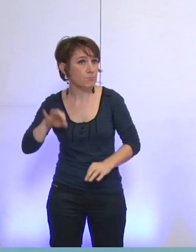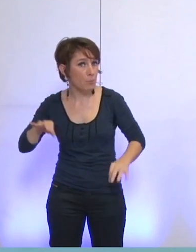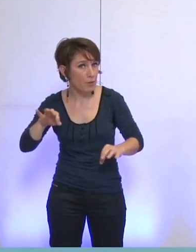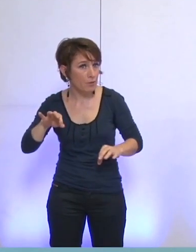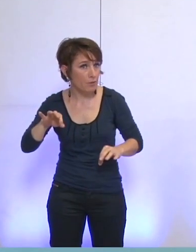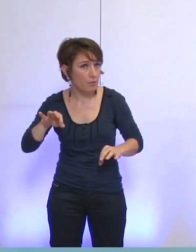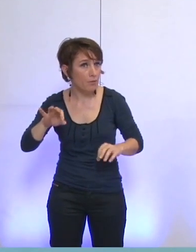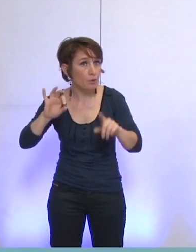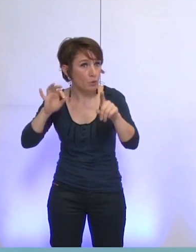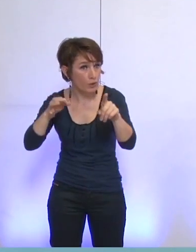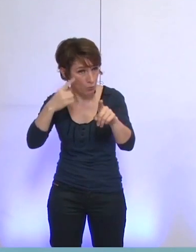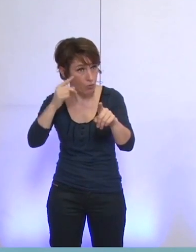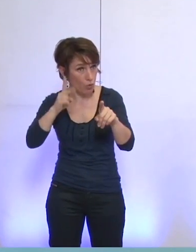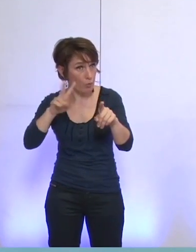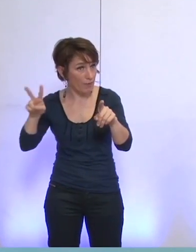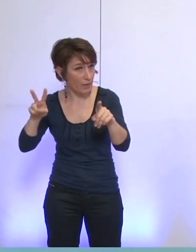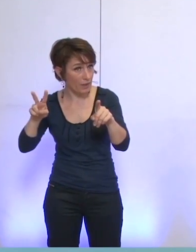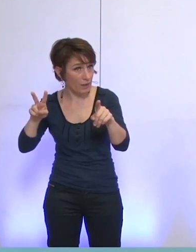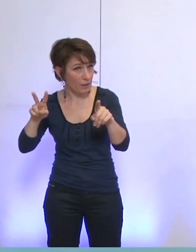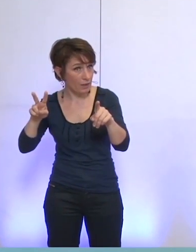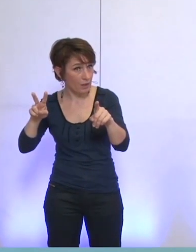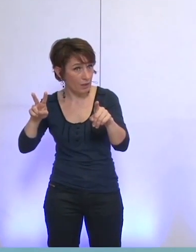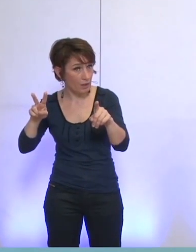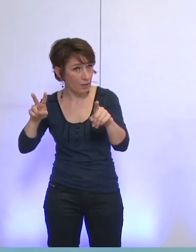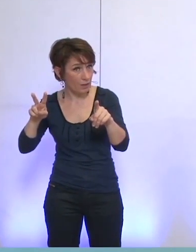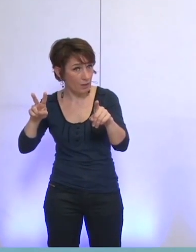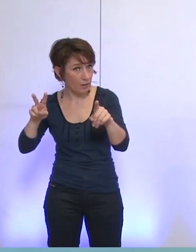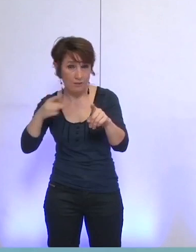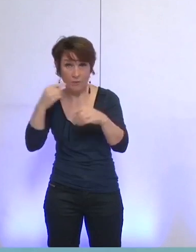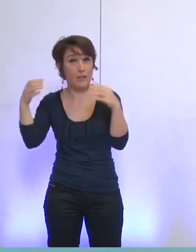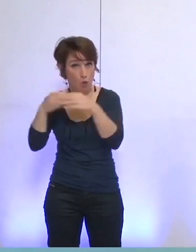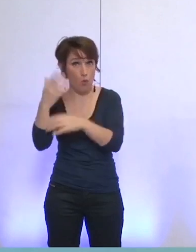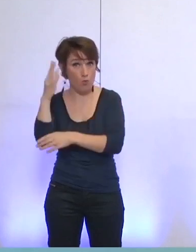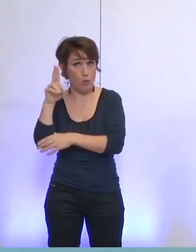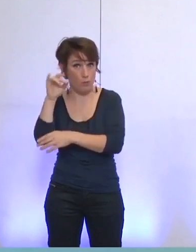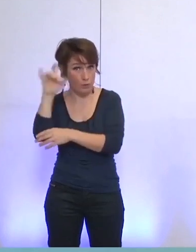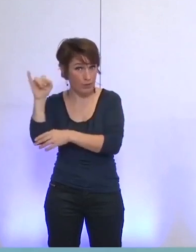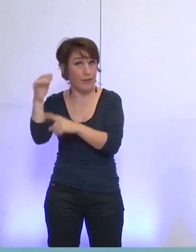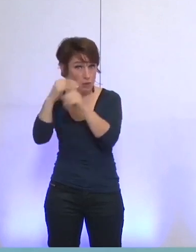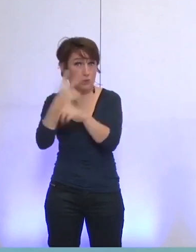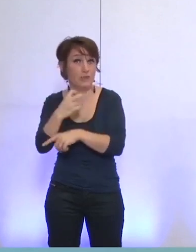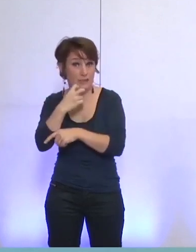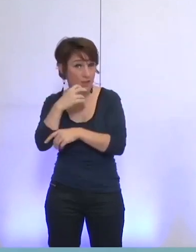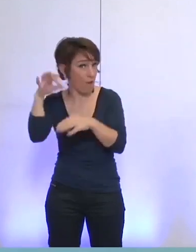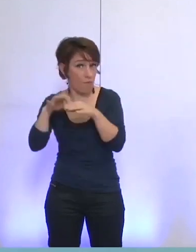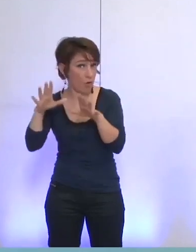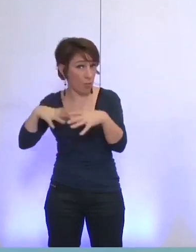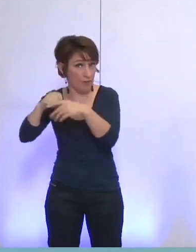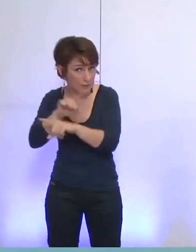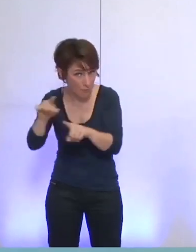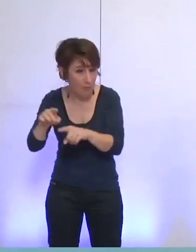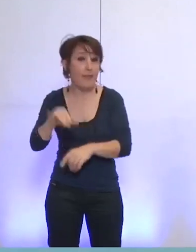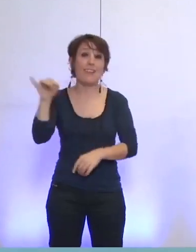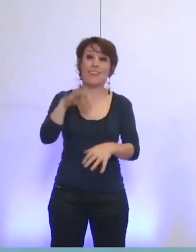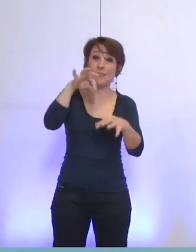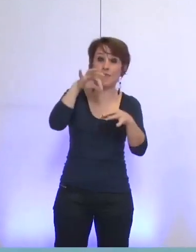Qui s'abstient ? Sur le procès verbal ? Donc le groupe UMP-UDI Société Civile, qui s